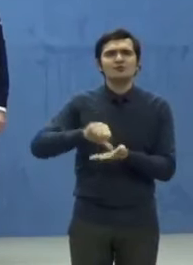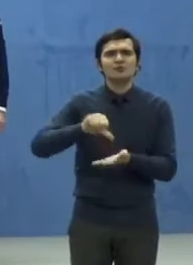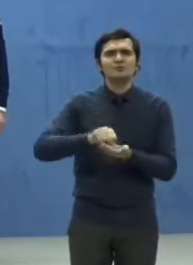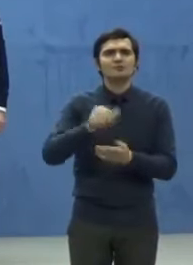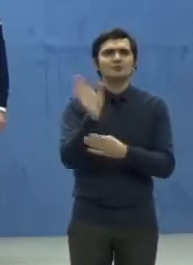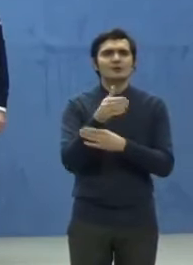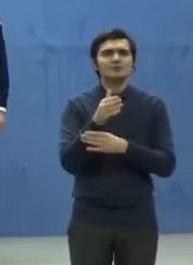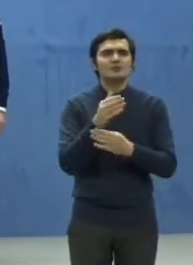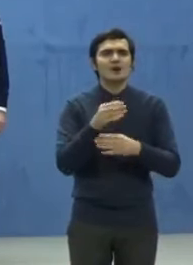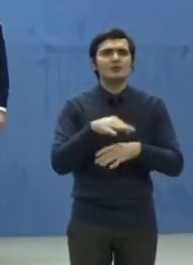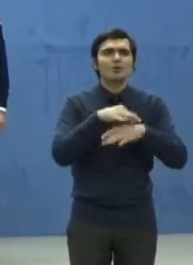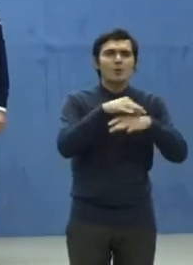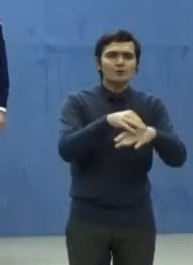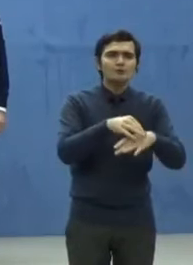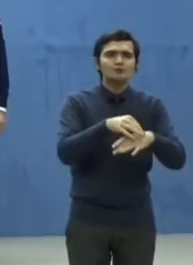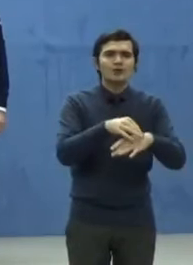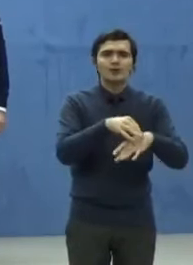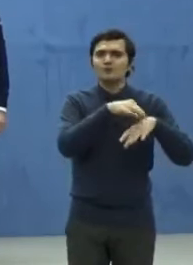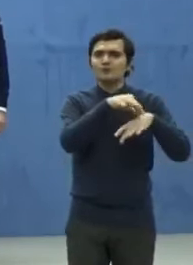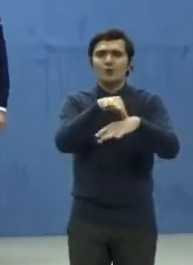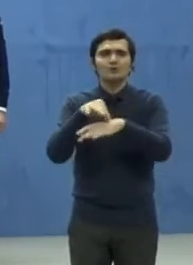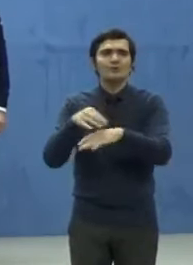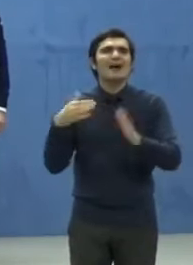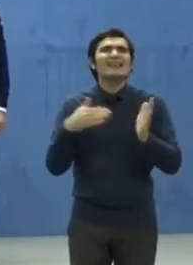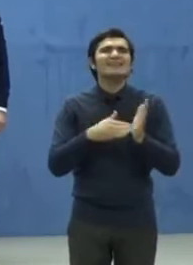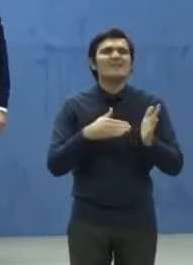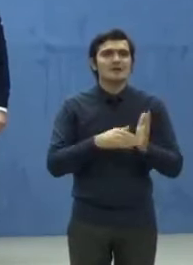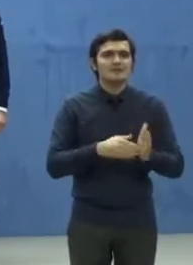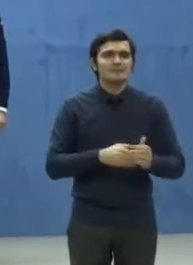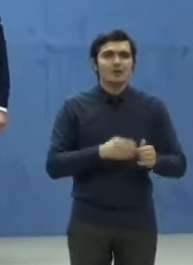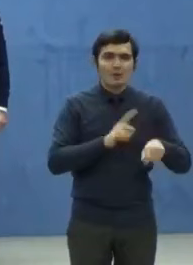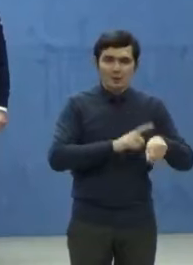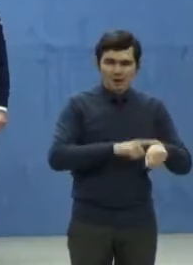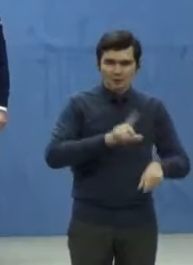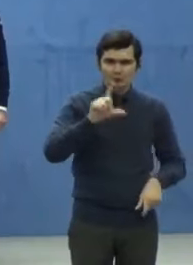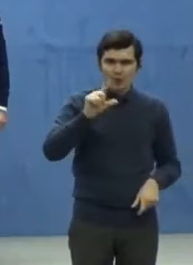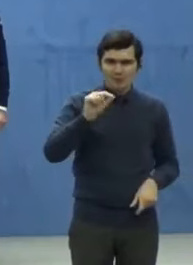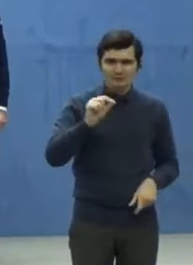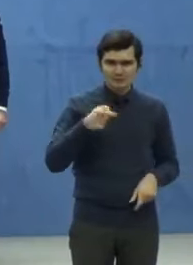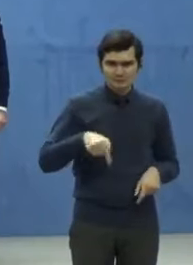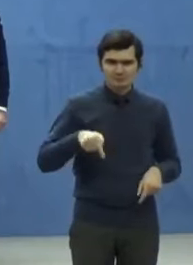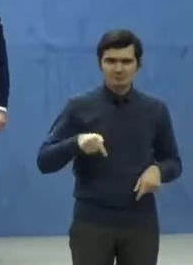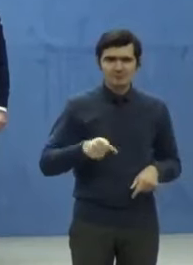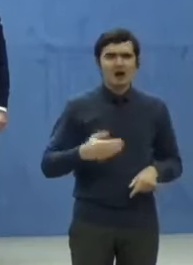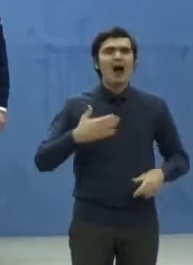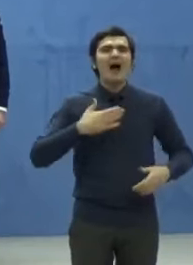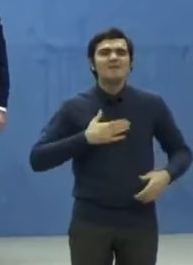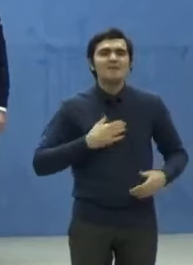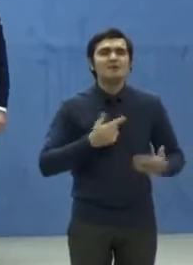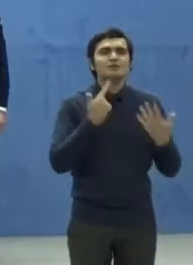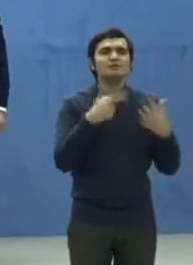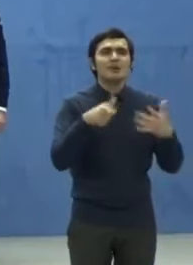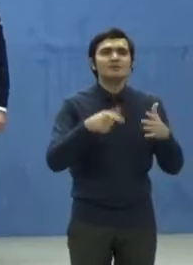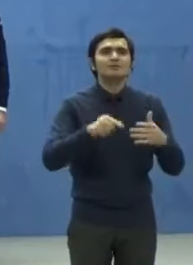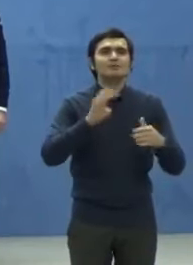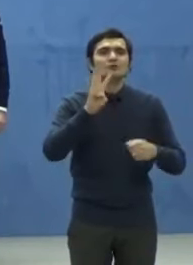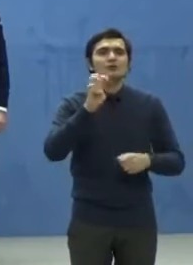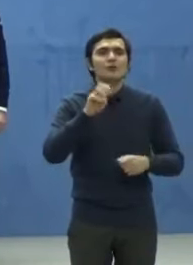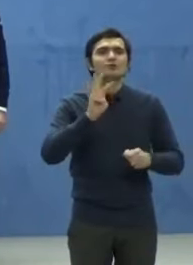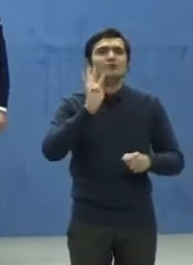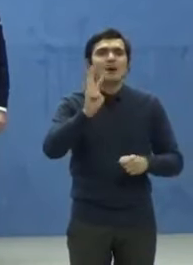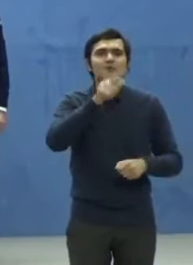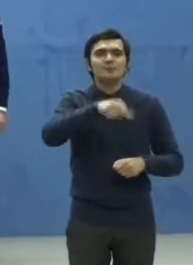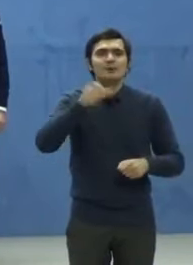Național de Conducere și Coordonare a Intervenției. La ora 20 avem 794 de